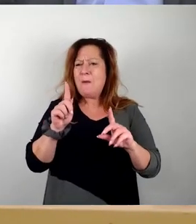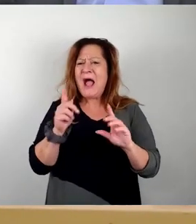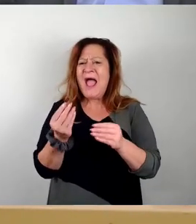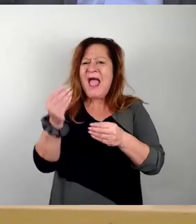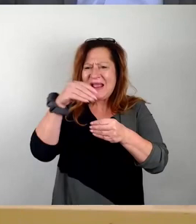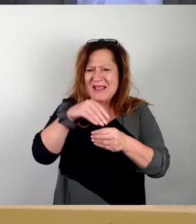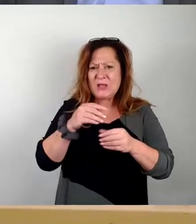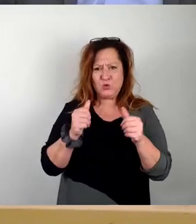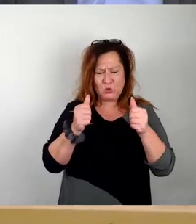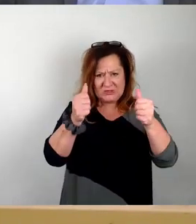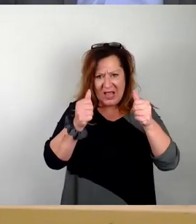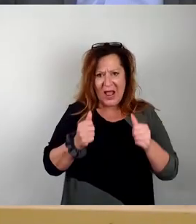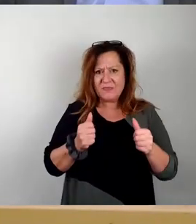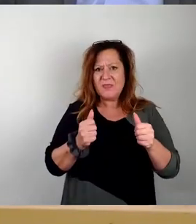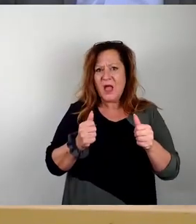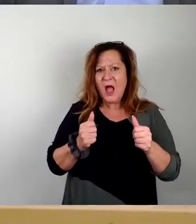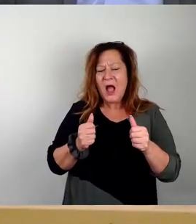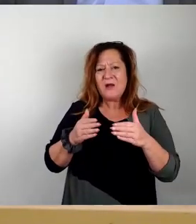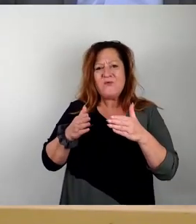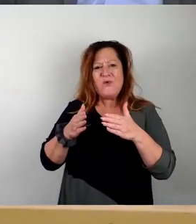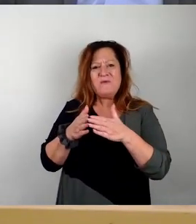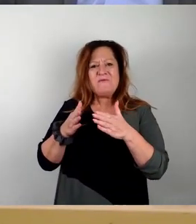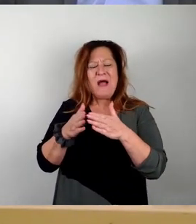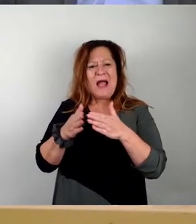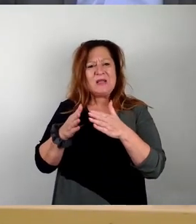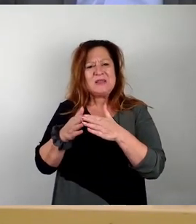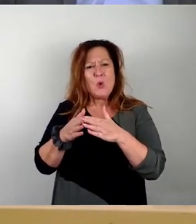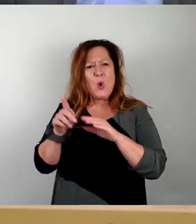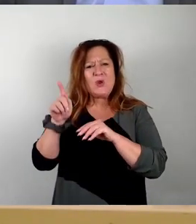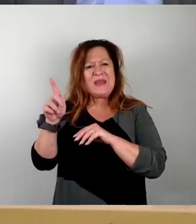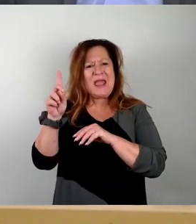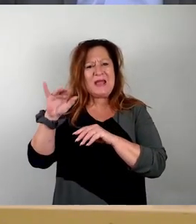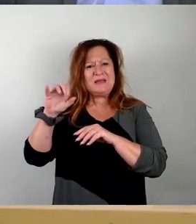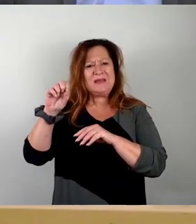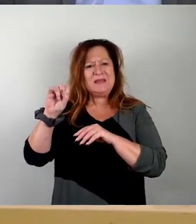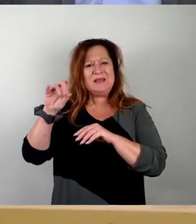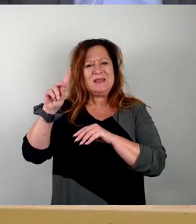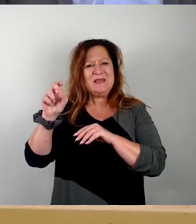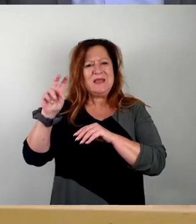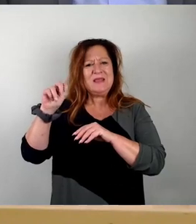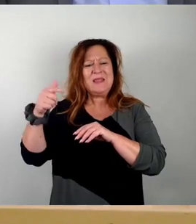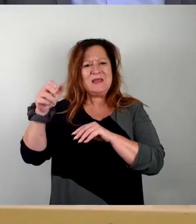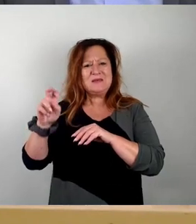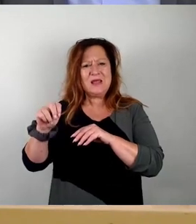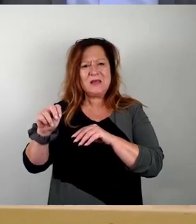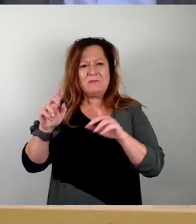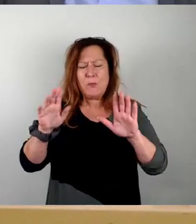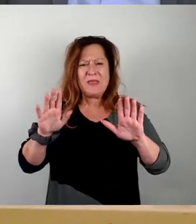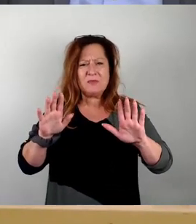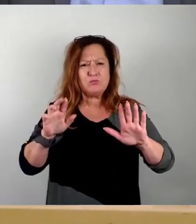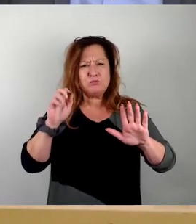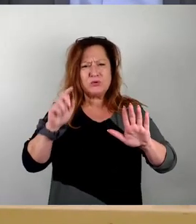von einer Fraktion die Dissidenten gestellt worden ist. Ich war jetzt ein Fehler für den Ausschussbericht, Moment nie, ich den zuordnen soll.